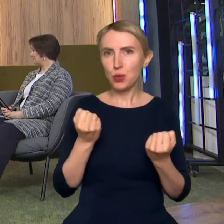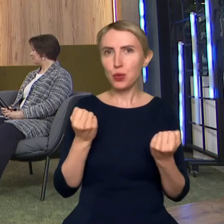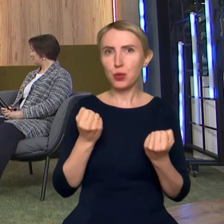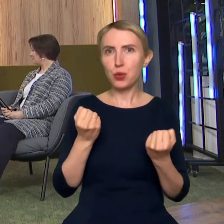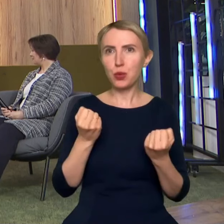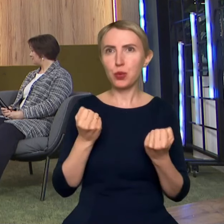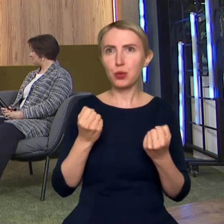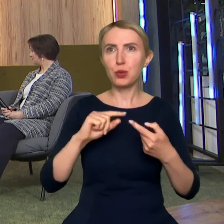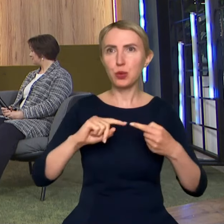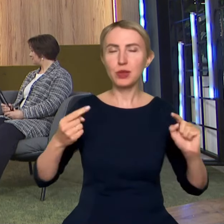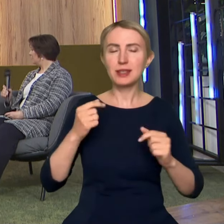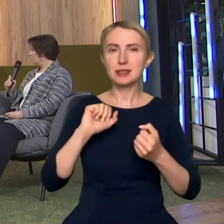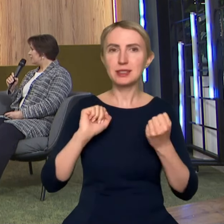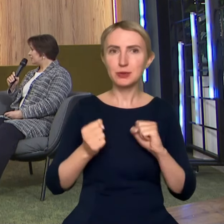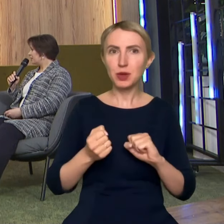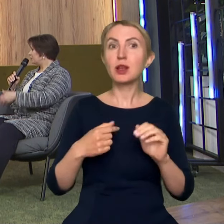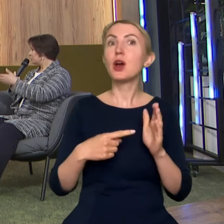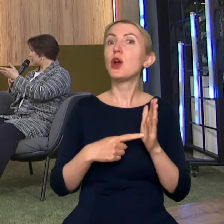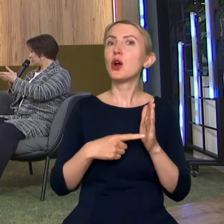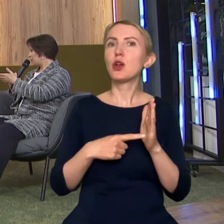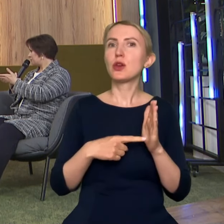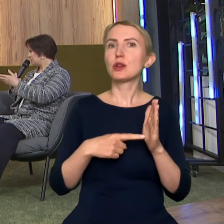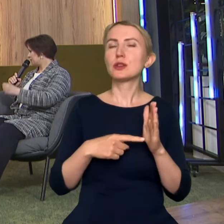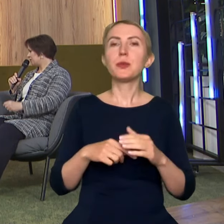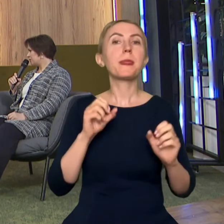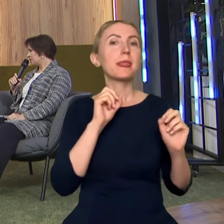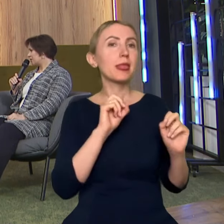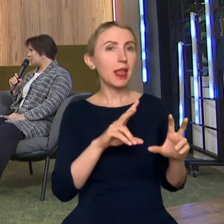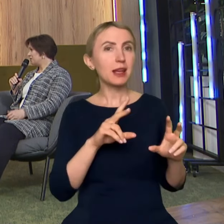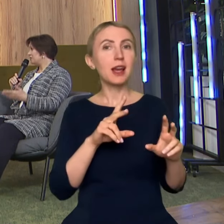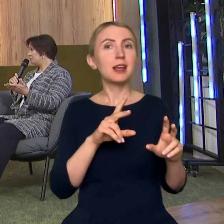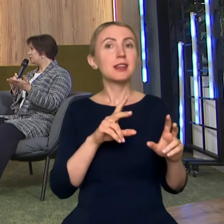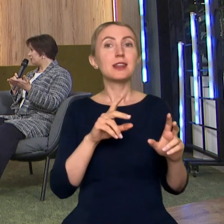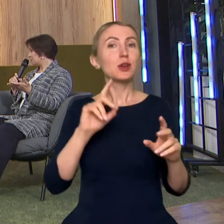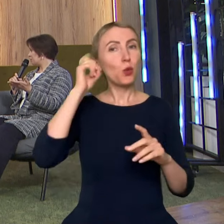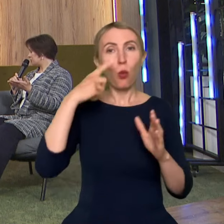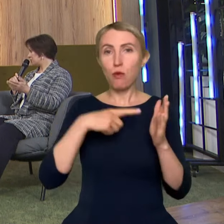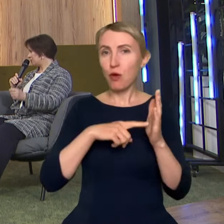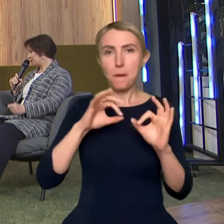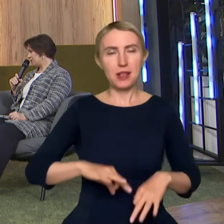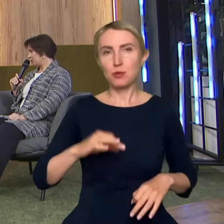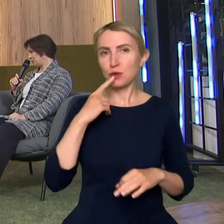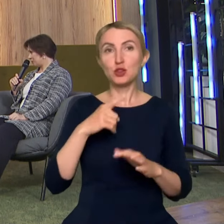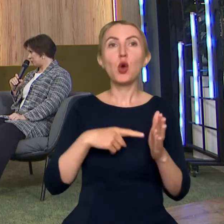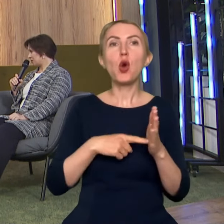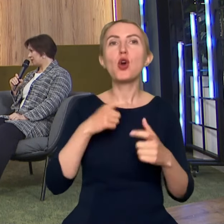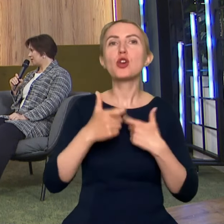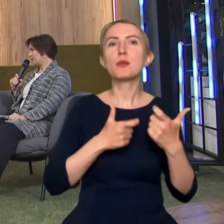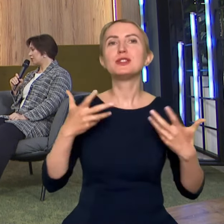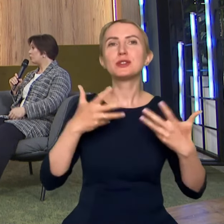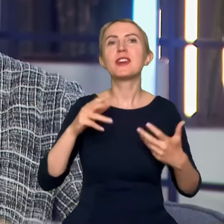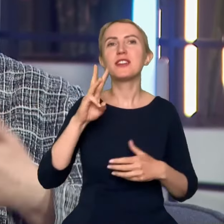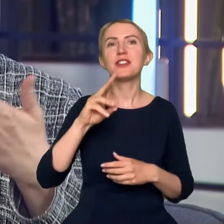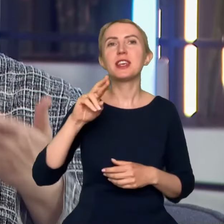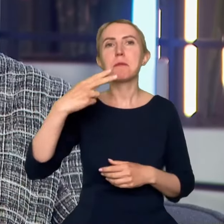zmian, to przecież to jest właśnie to. Tak i trafiła pani w sedno, dlatego że między innymi tym zajmuje się Stowarzyszenie Wikimedia Polska.